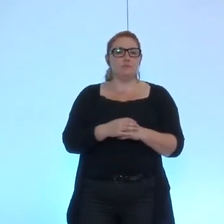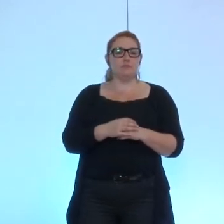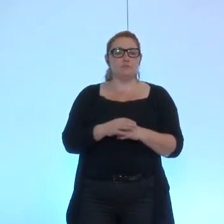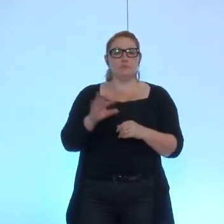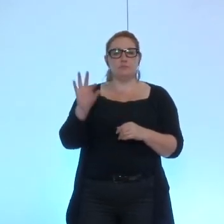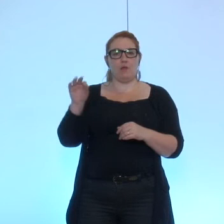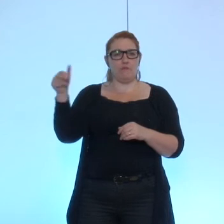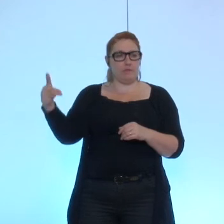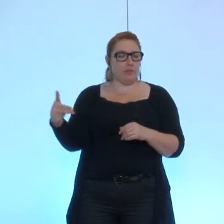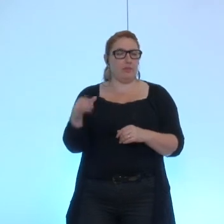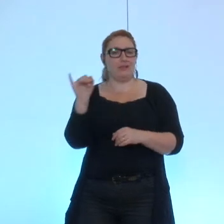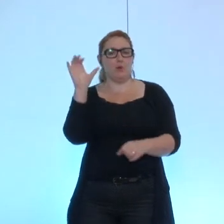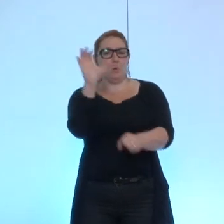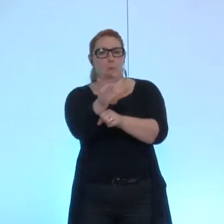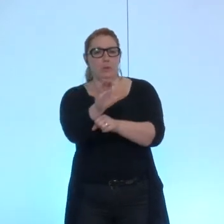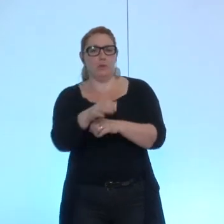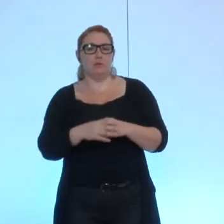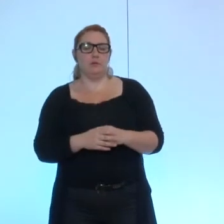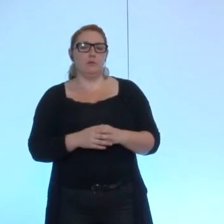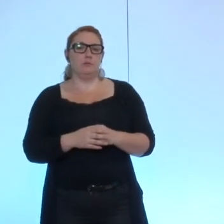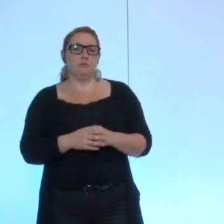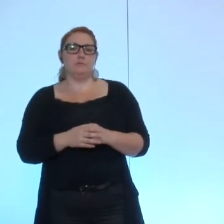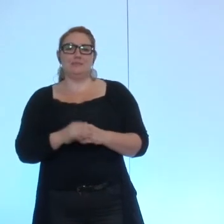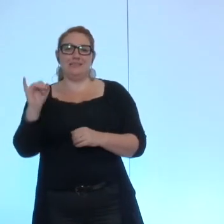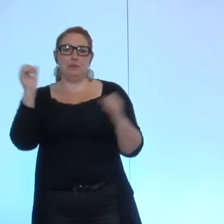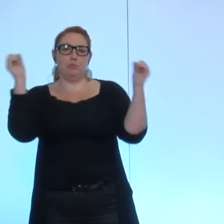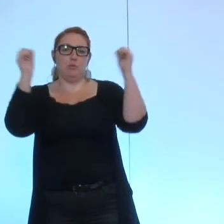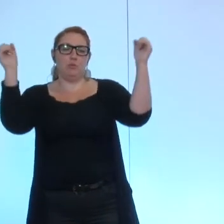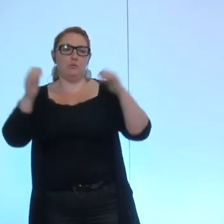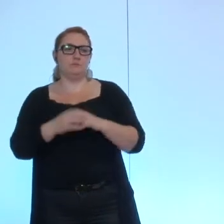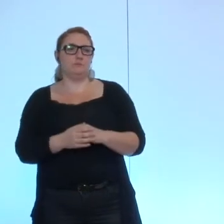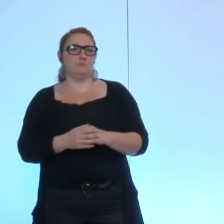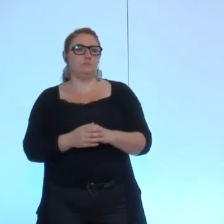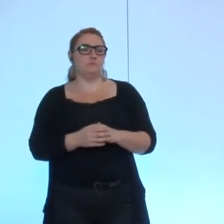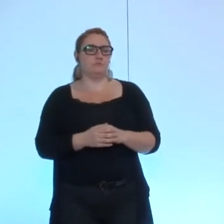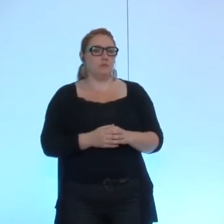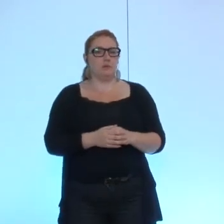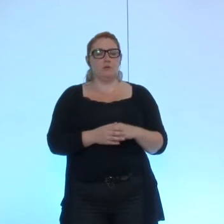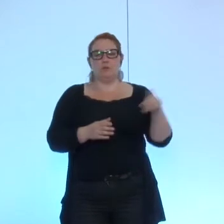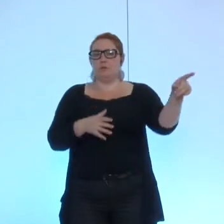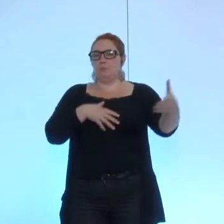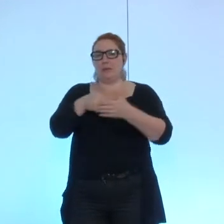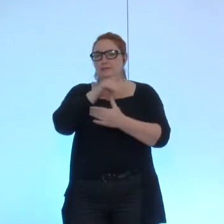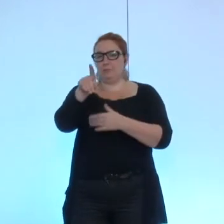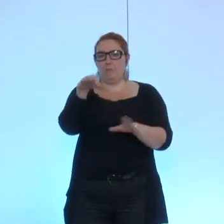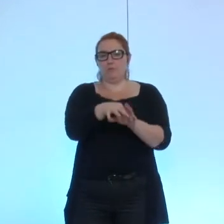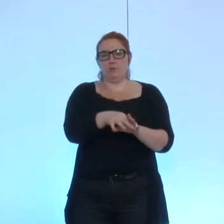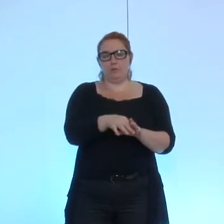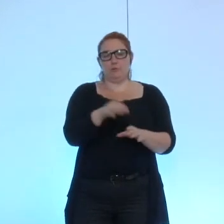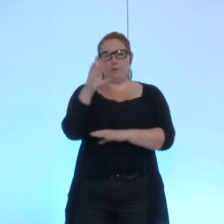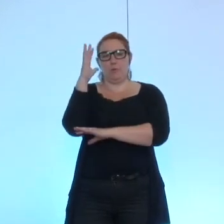monsieur Breuil qui est contre qui est pour NPPV pour UMP UDI